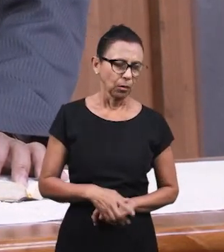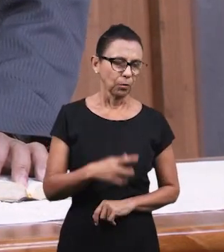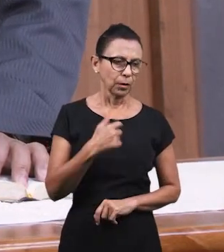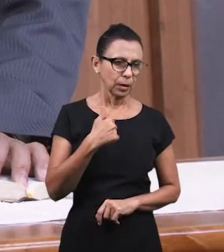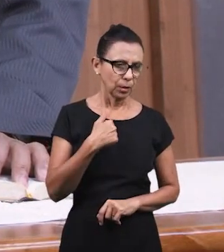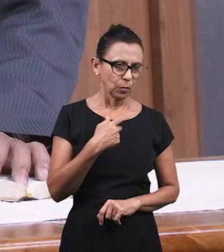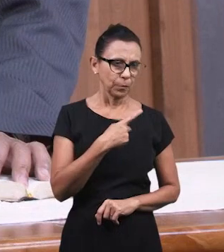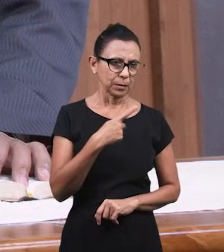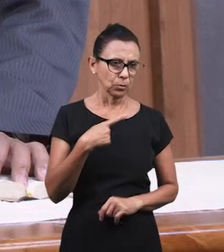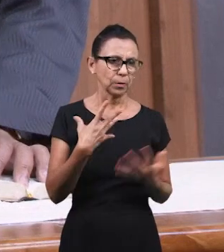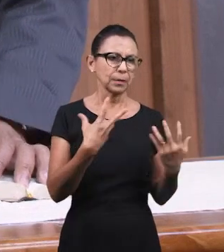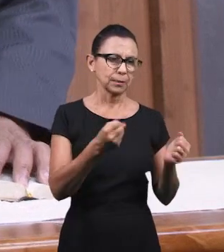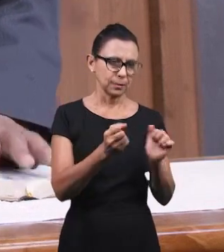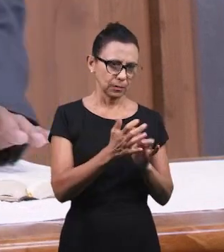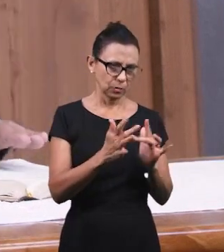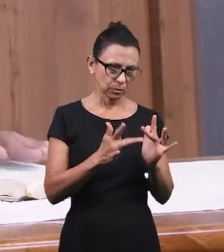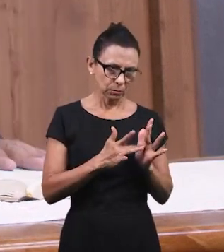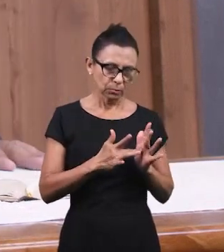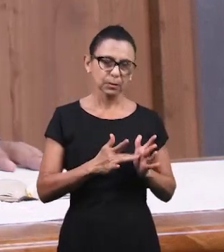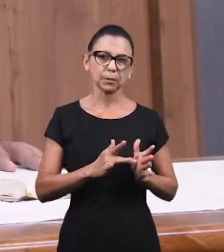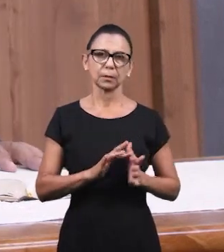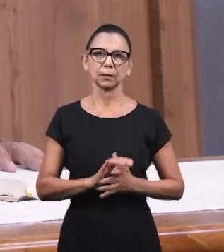Я приняла Иисуса.